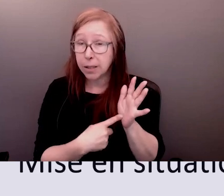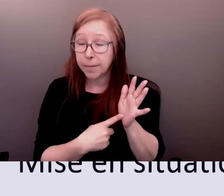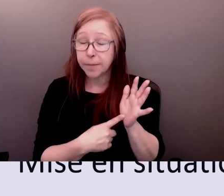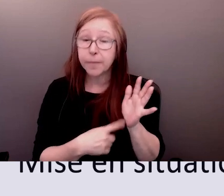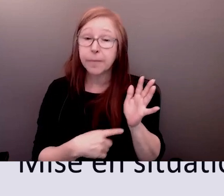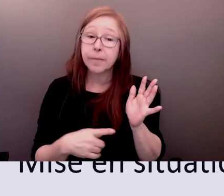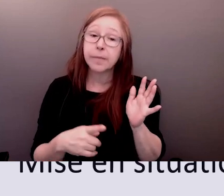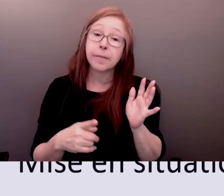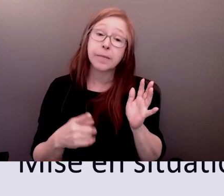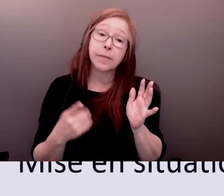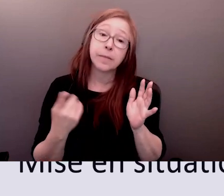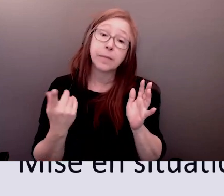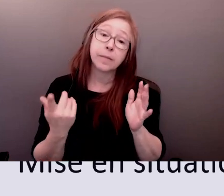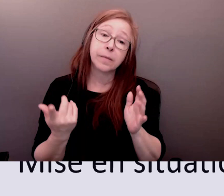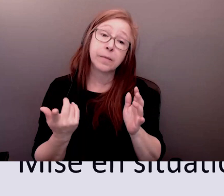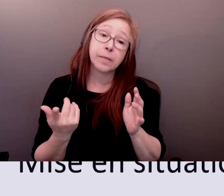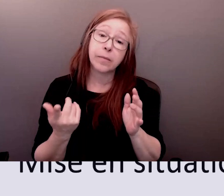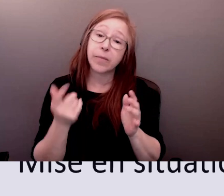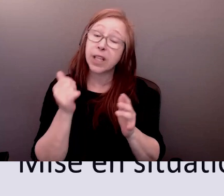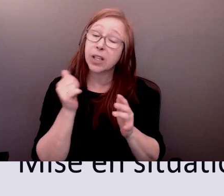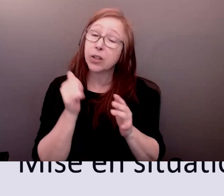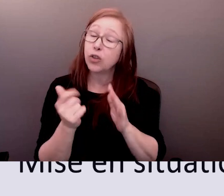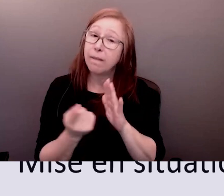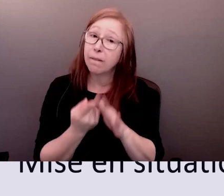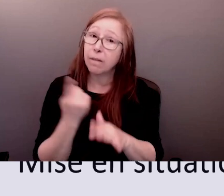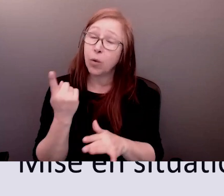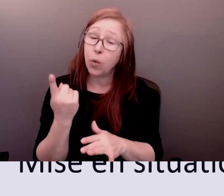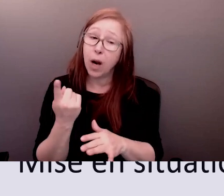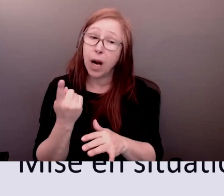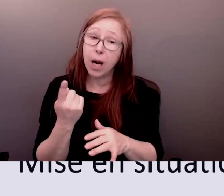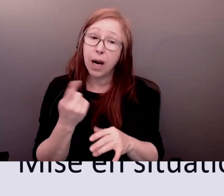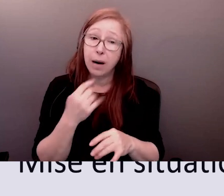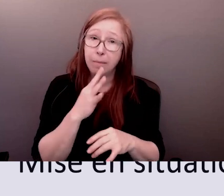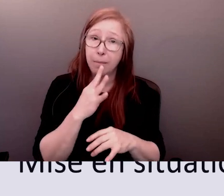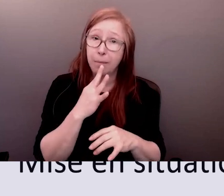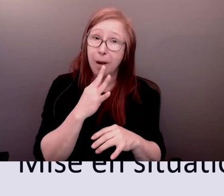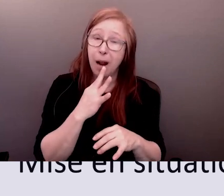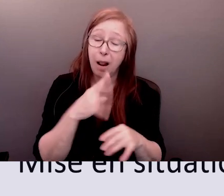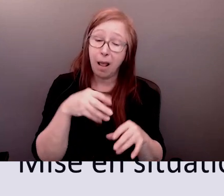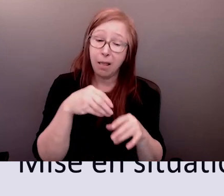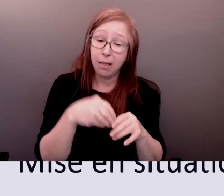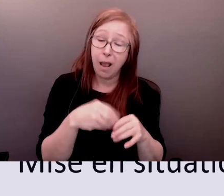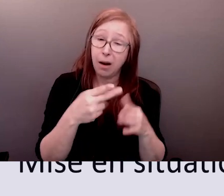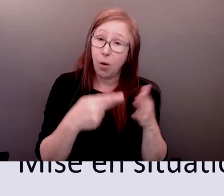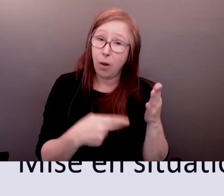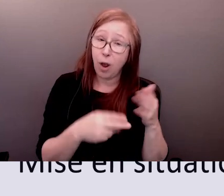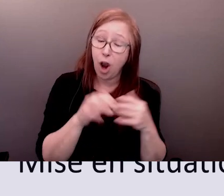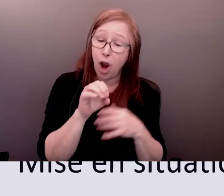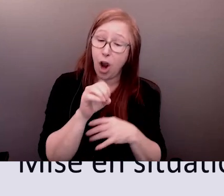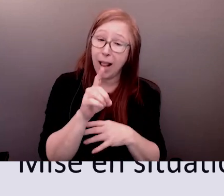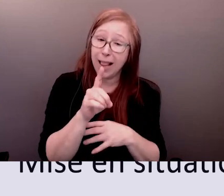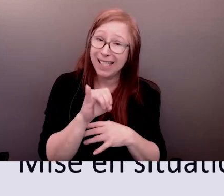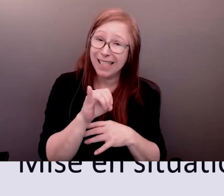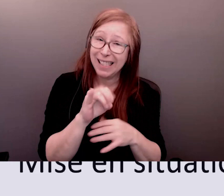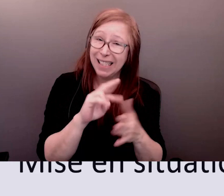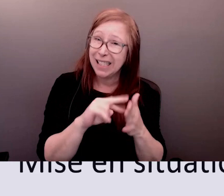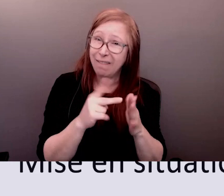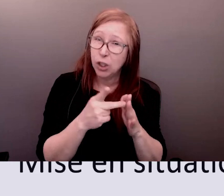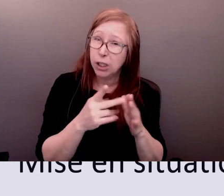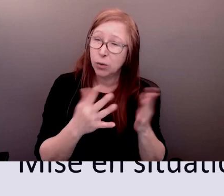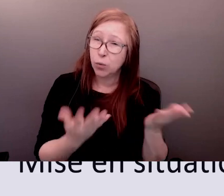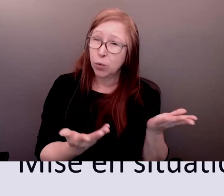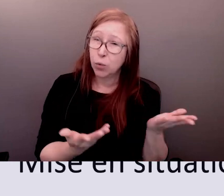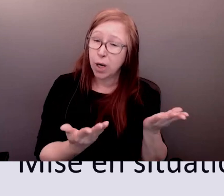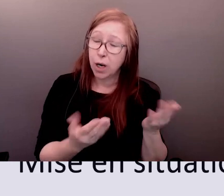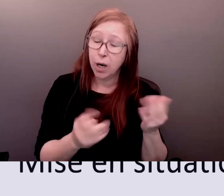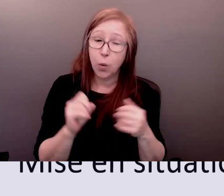fait en une seule fois il y a différentes étapes à faire dans cette pratique de transformation de pratique anti-oppression pour faire ce